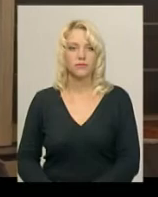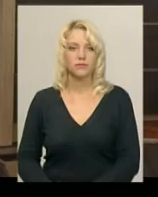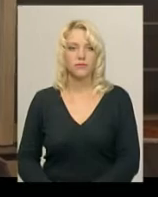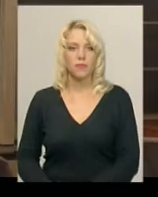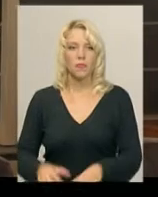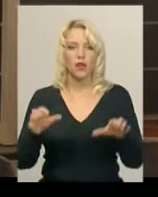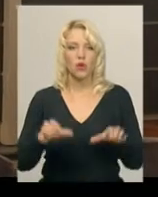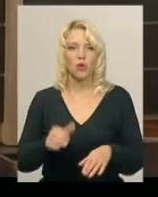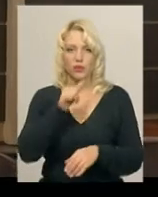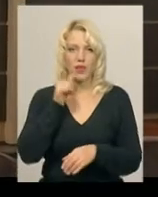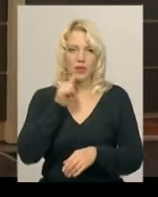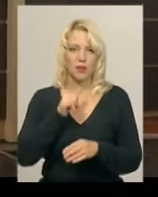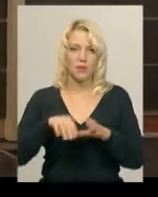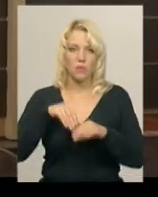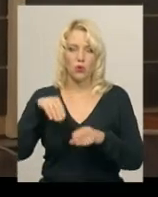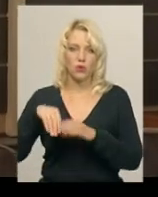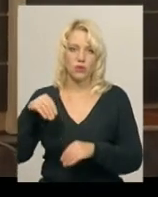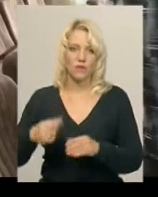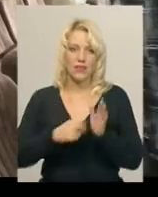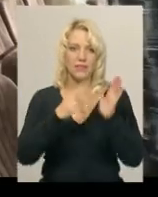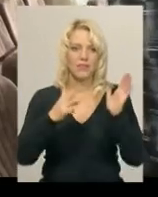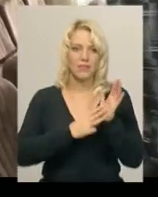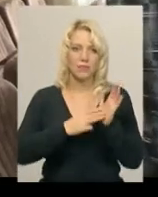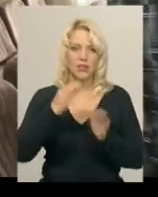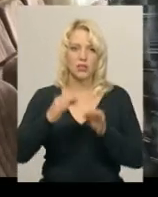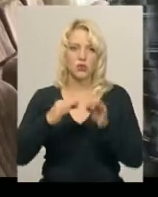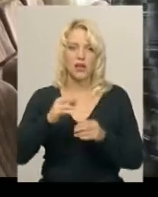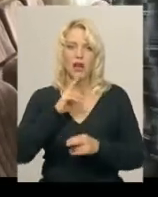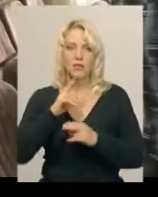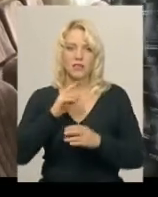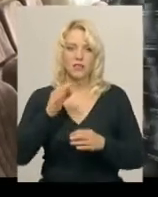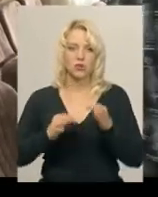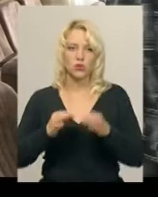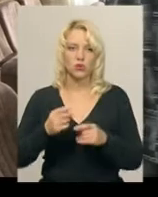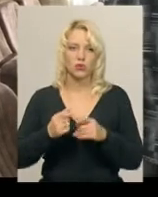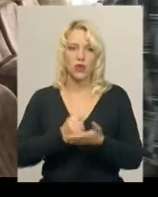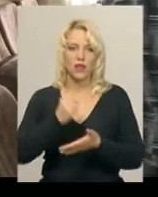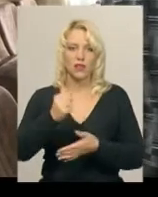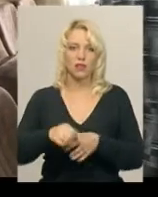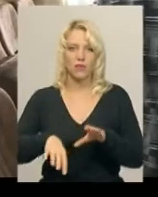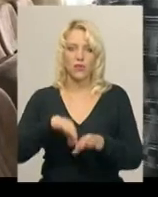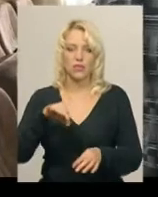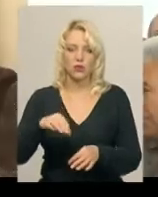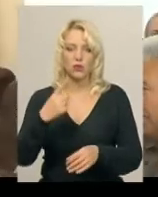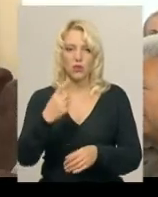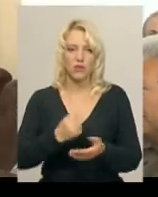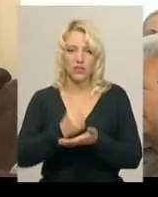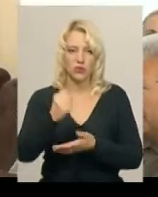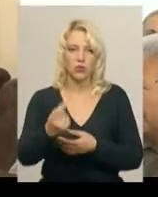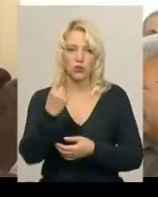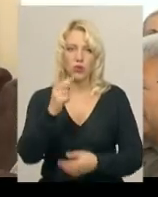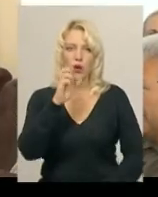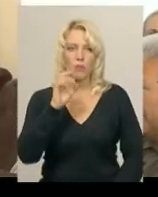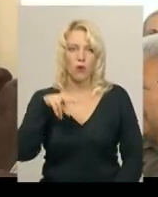Голову таємним голосуванням обирали всі 18 суддів апеляційного суду. Кандидати на цю посаду висунули одного – Сергія Болотіна,